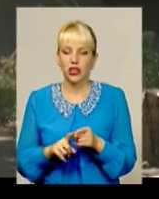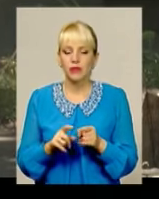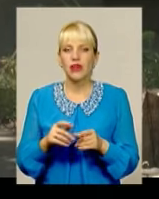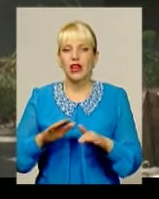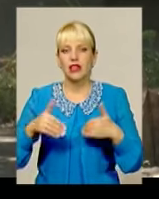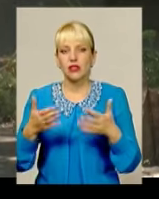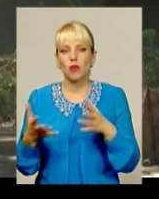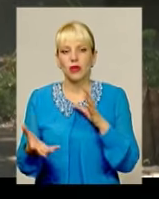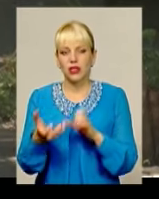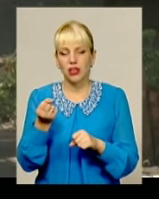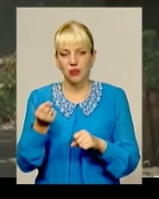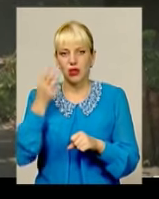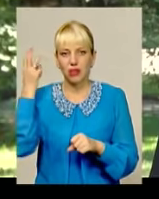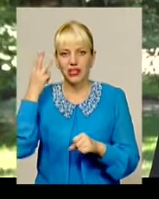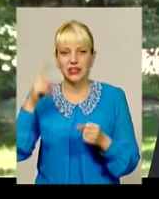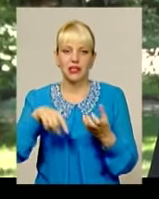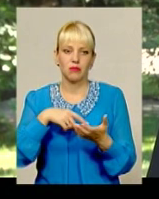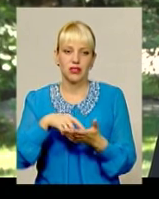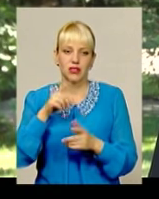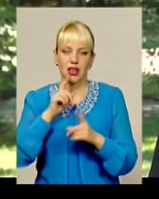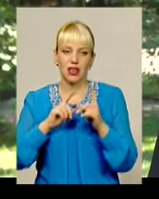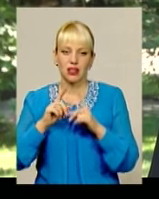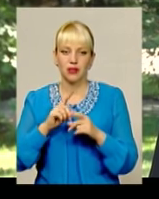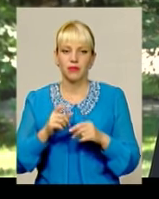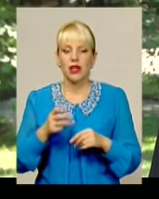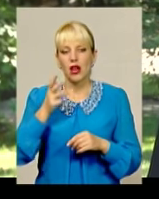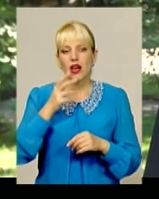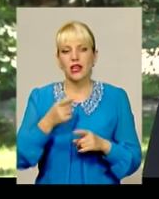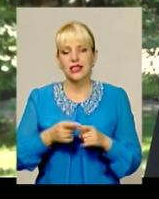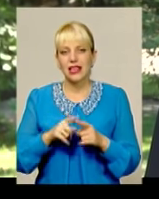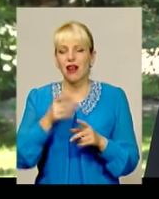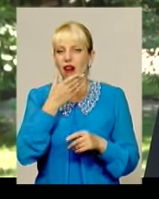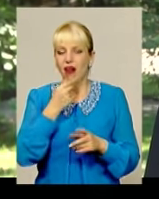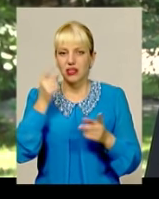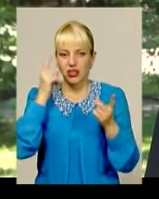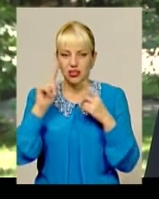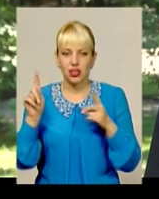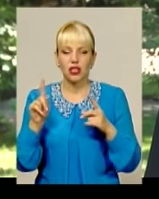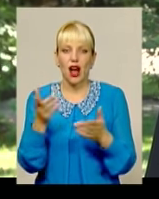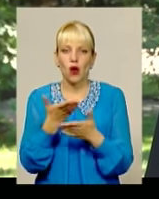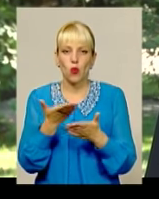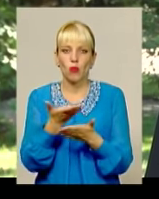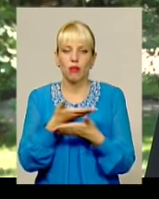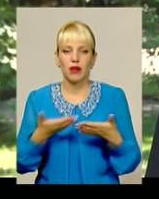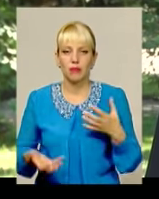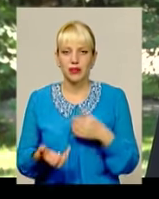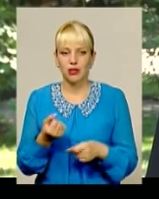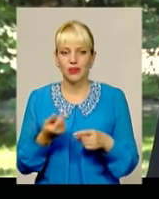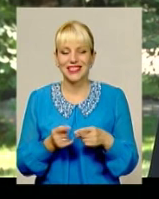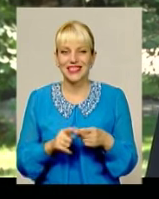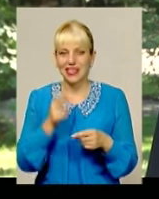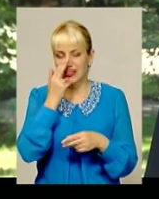підтримала Хмельницька міська рада. Фестиваль «Поділівської кухні» – це дуже гарна ідея, яку ми вирішили підтримати, тому що це відродження традицій,